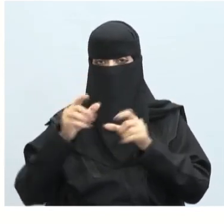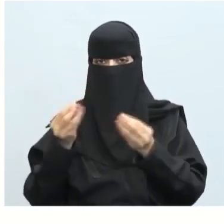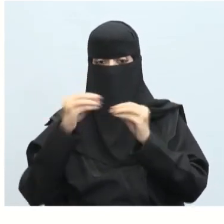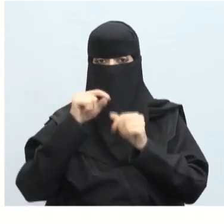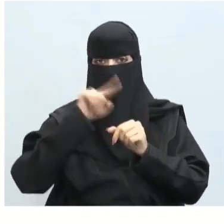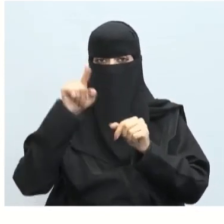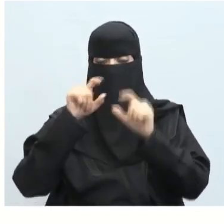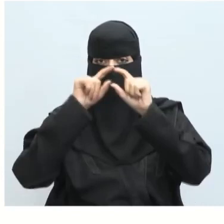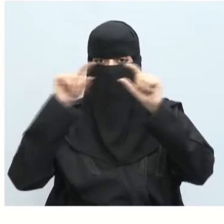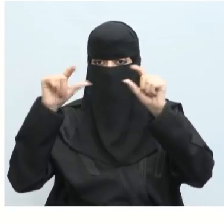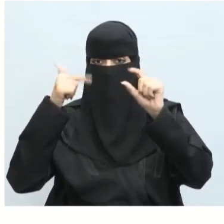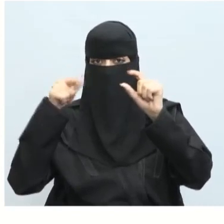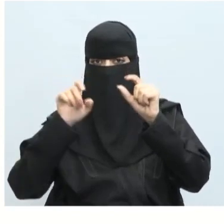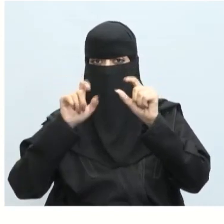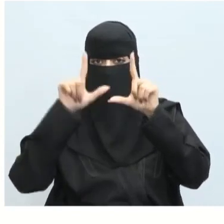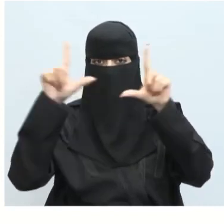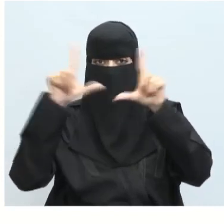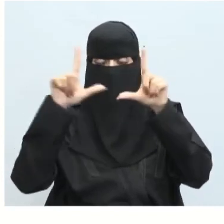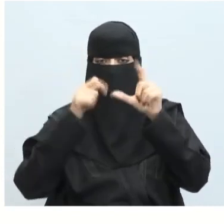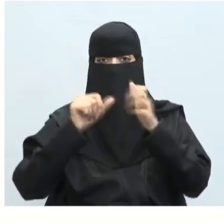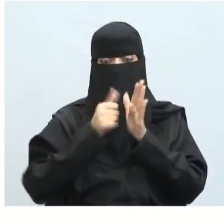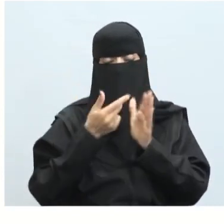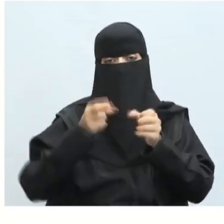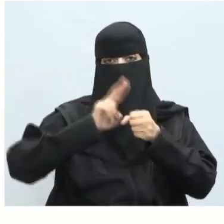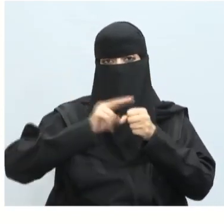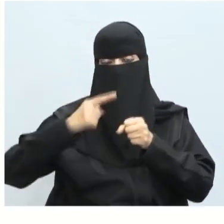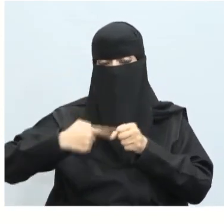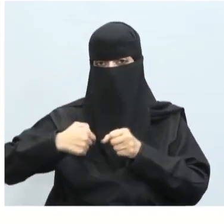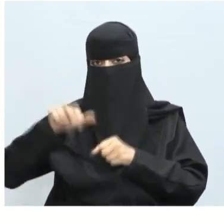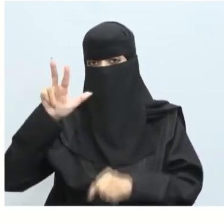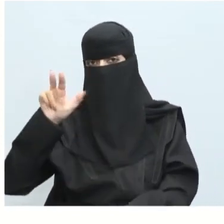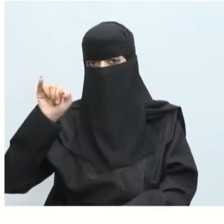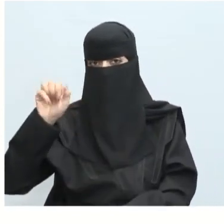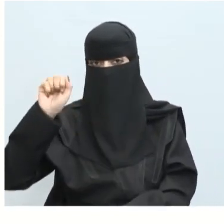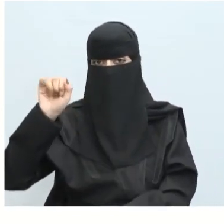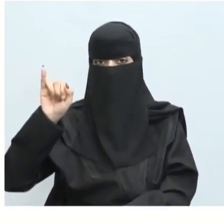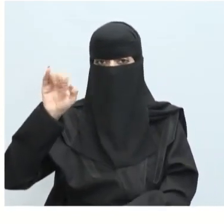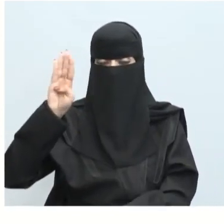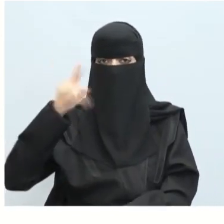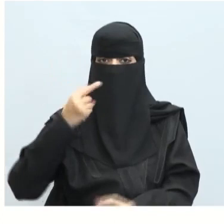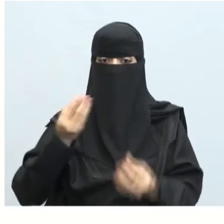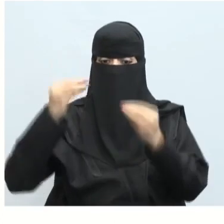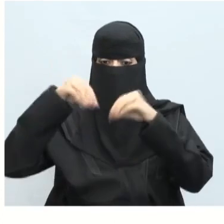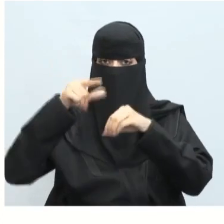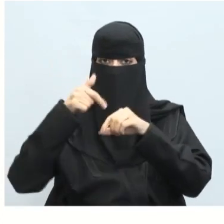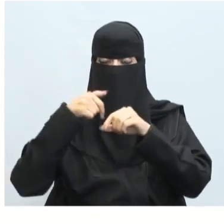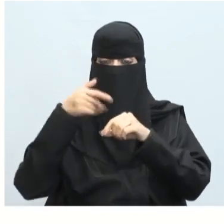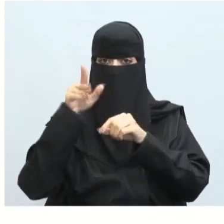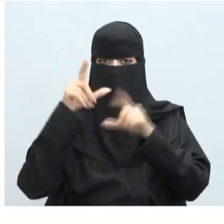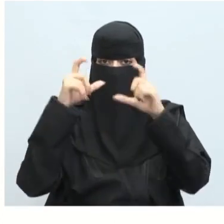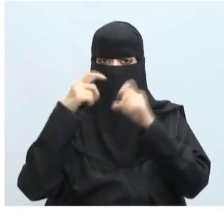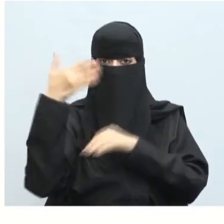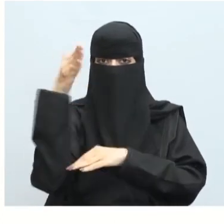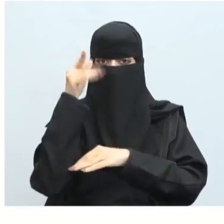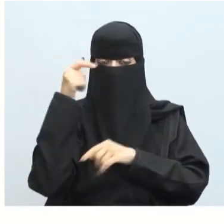جديدة هاد سكين وإعادة تسميتها إلى المصمك ثم أضف علم الملك عربية السعودية أيضاً